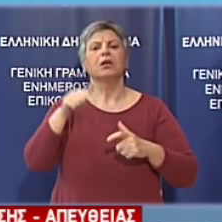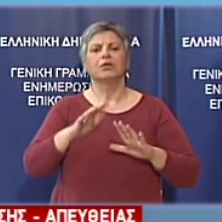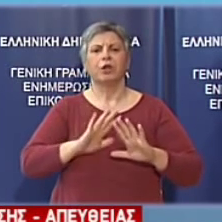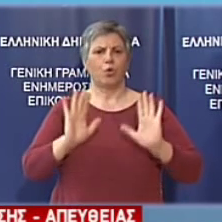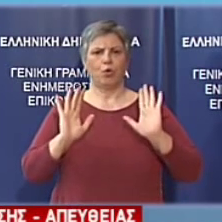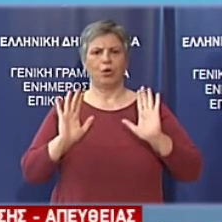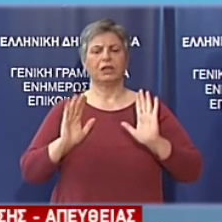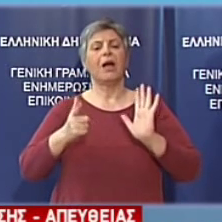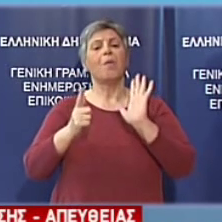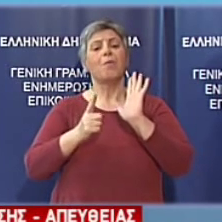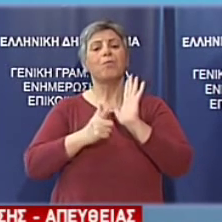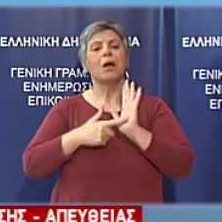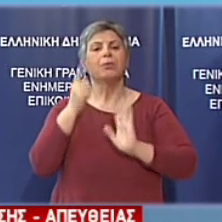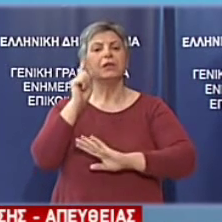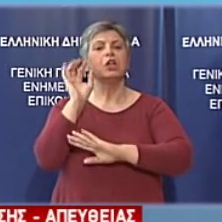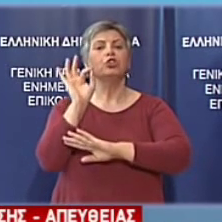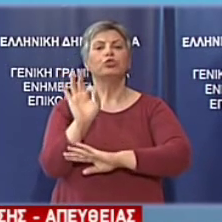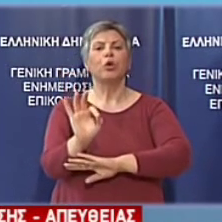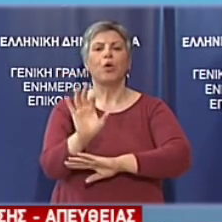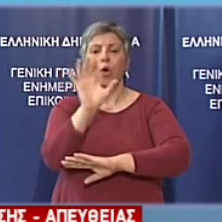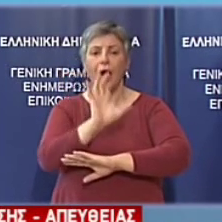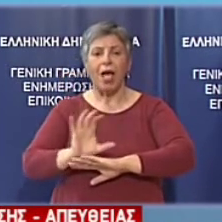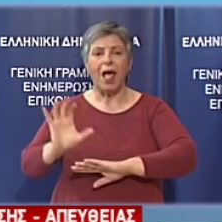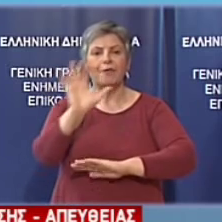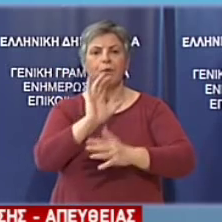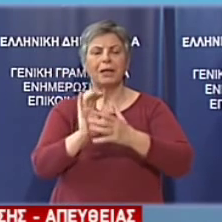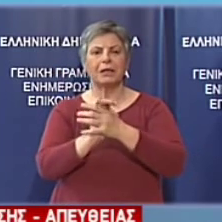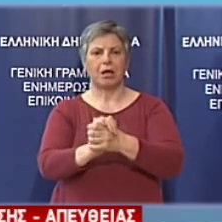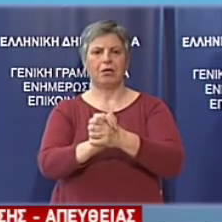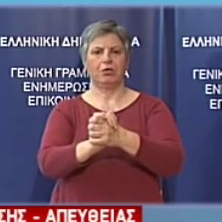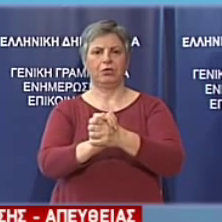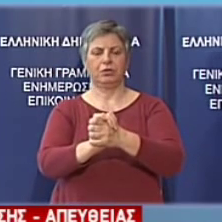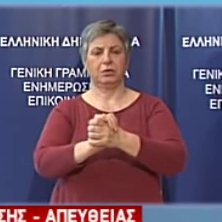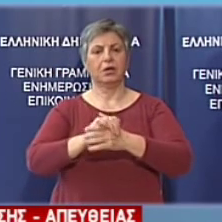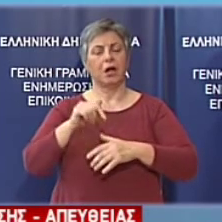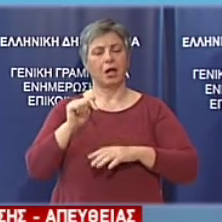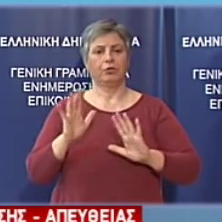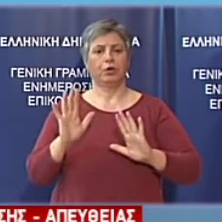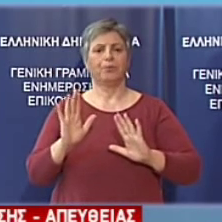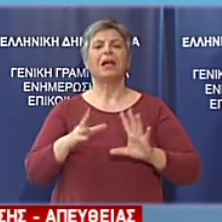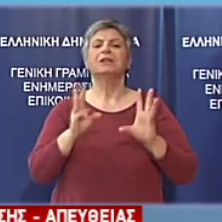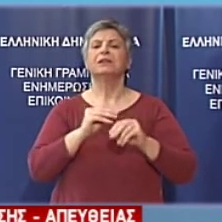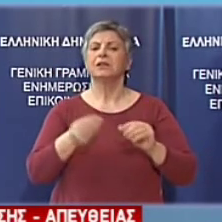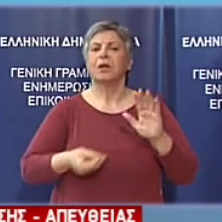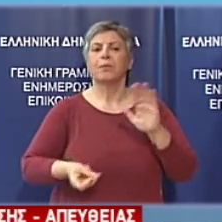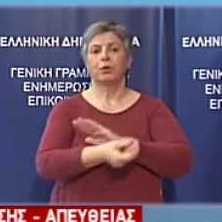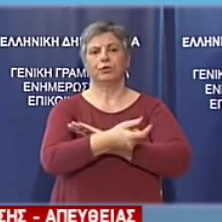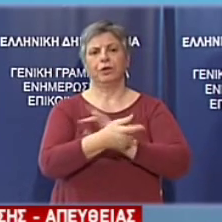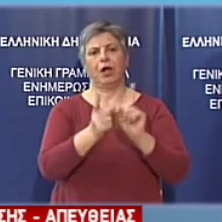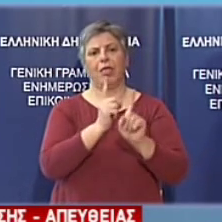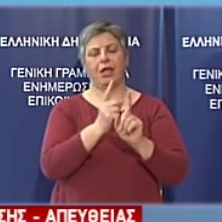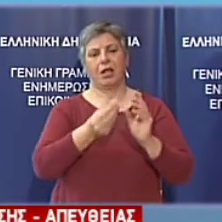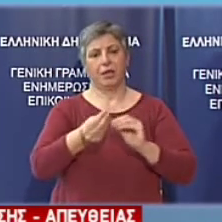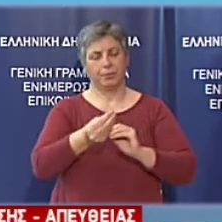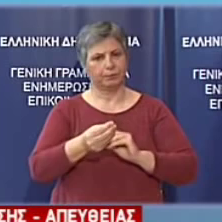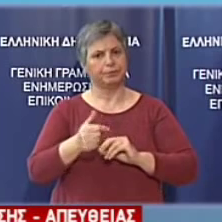επιμονή στο στρατηγικό στόχο της Ευρωπαϊκής Ενοποίησης. Ειδικά σε ό,τι αφορά το προσφυγικό. Θα ενημερώσουμε